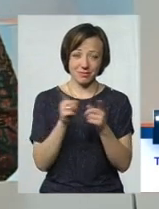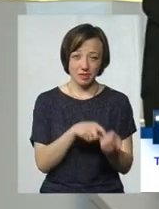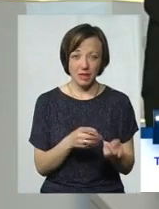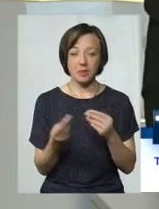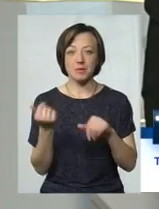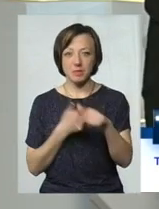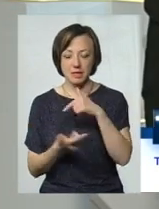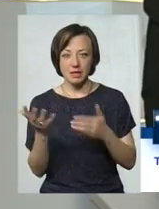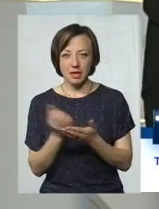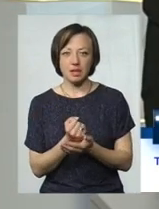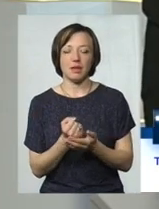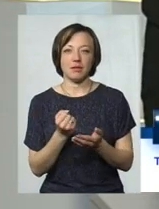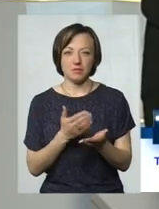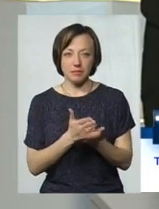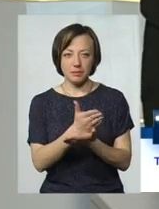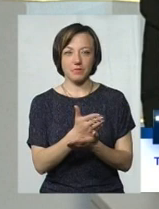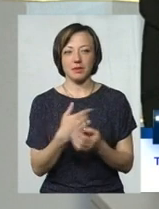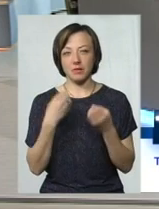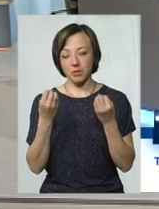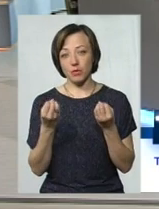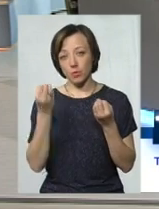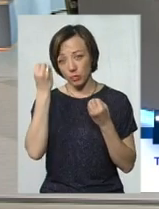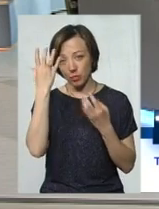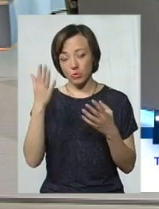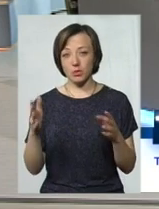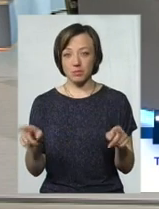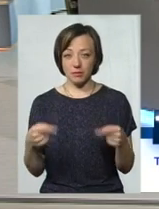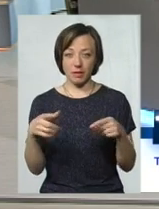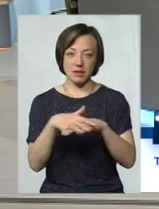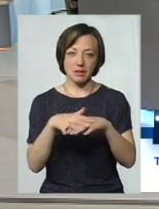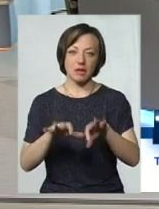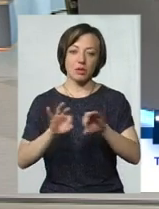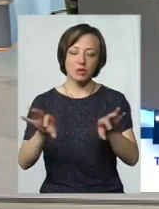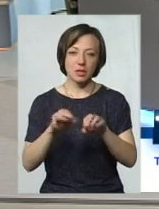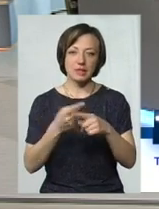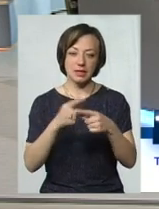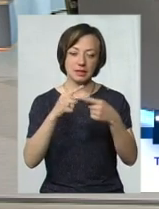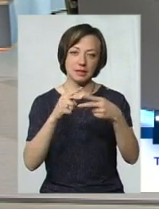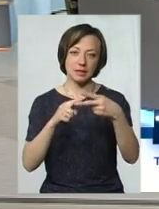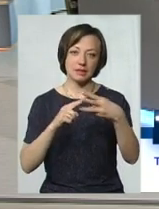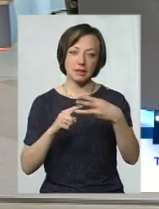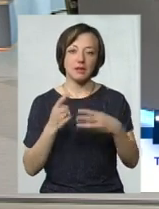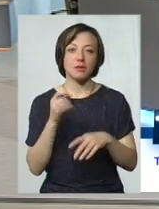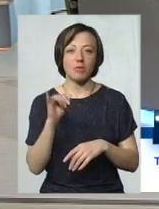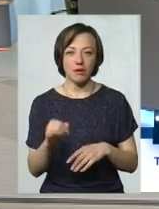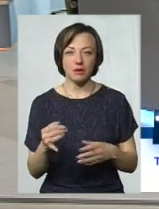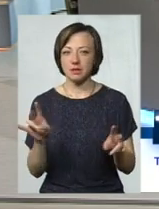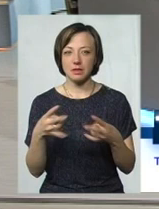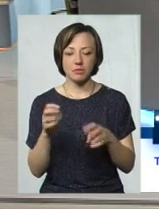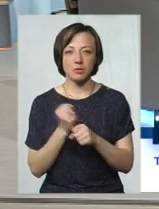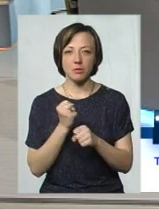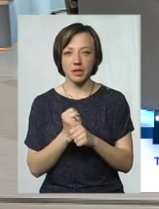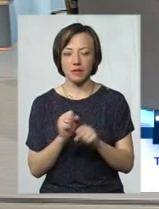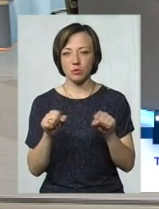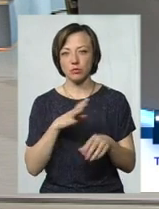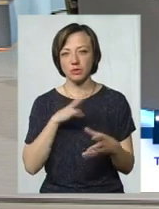канали. Нам треба просто культурно піднімати тоді наше населення і розказувати, що це, це, це погано, наприклад. Все це не треба робити, для того,